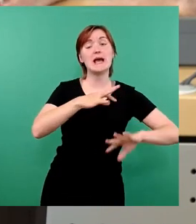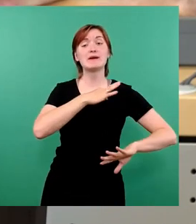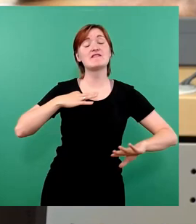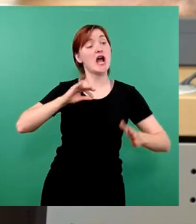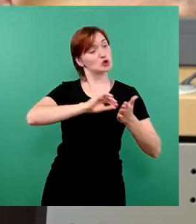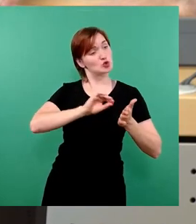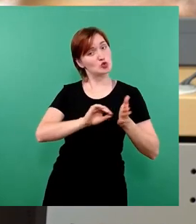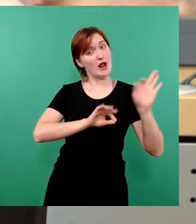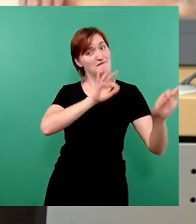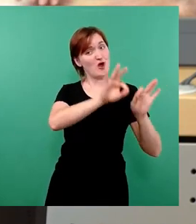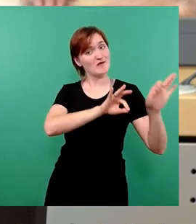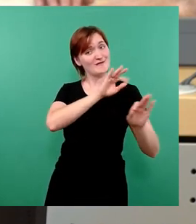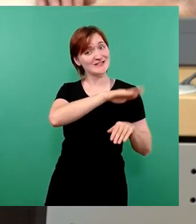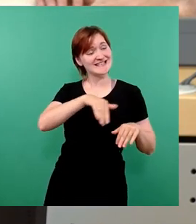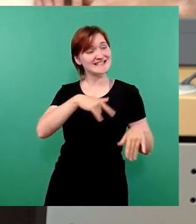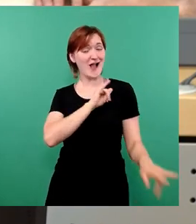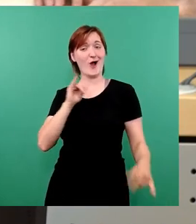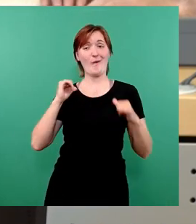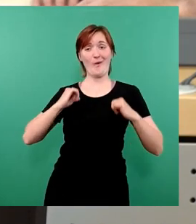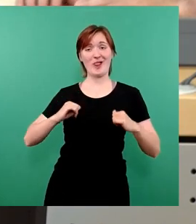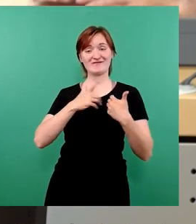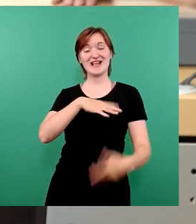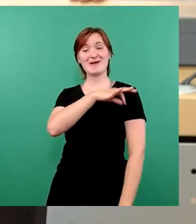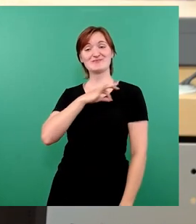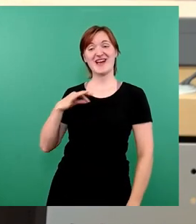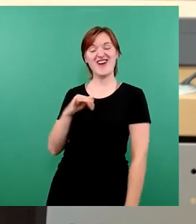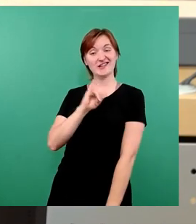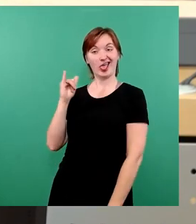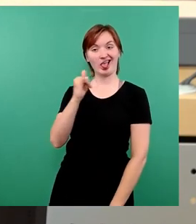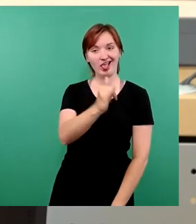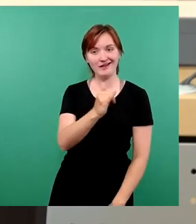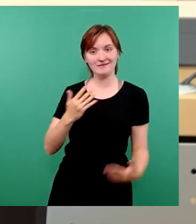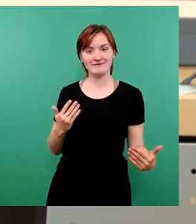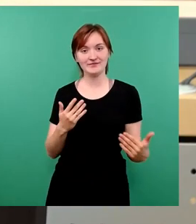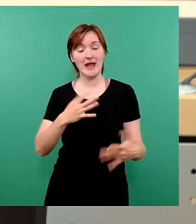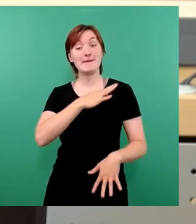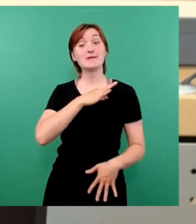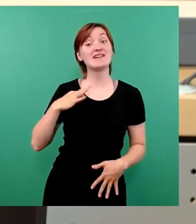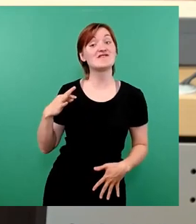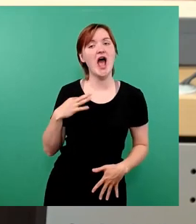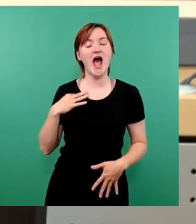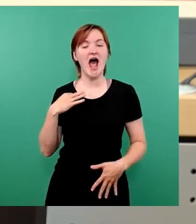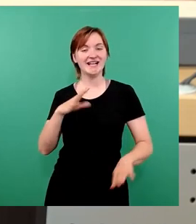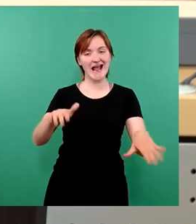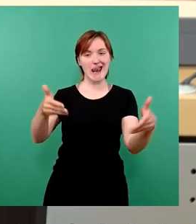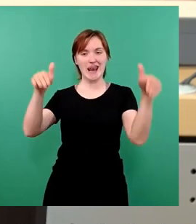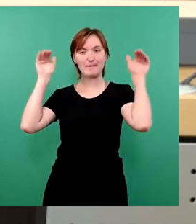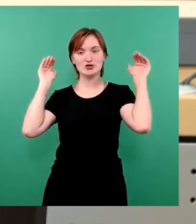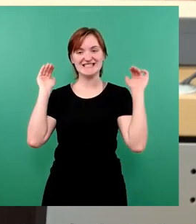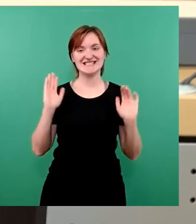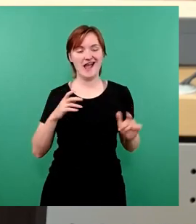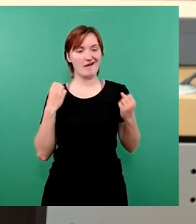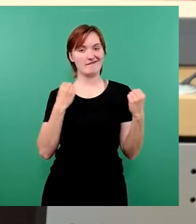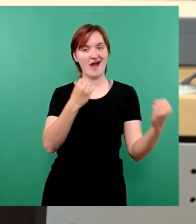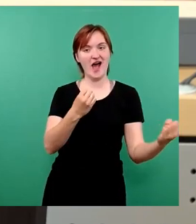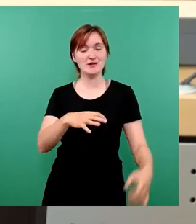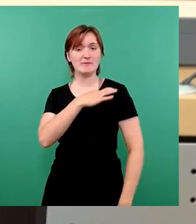für die Kinder, in den Urlaub fliegt man mit dem Privatjet der Familie in der Privatlimousine von Mama, der private